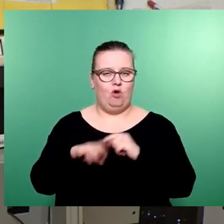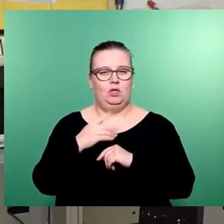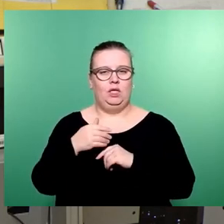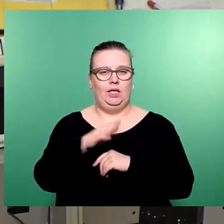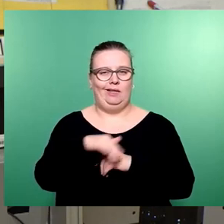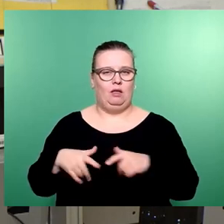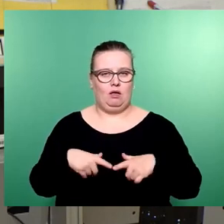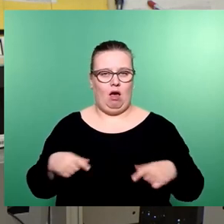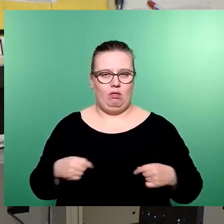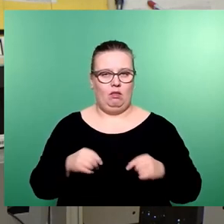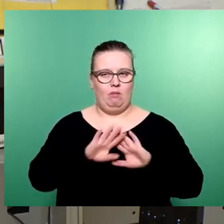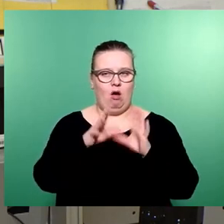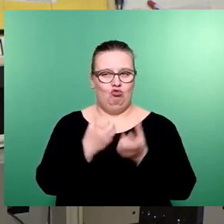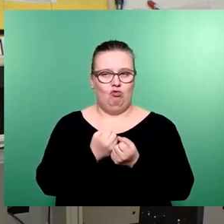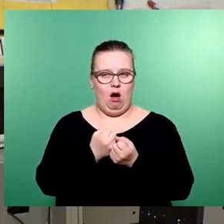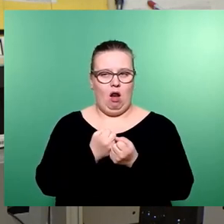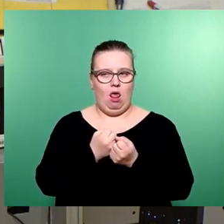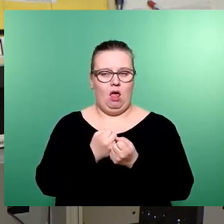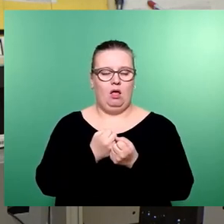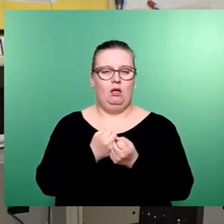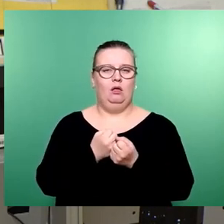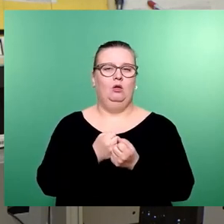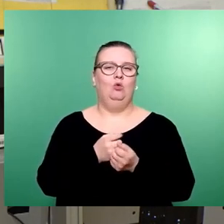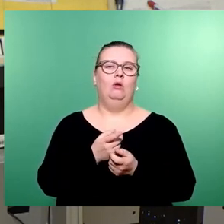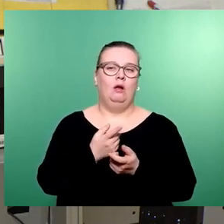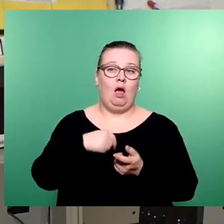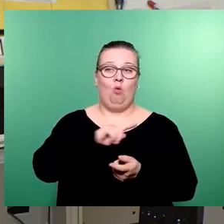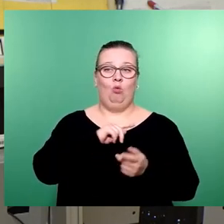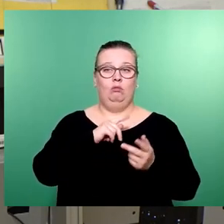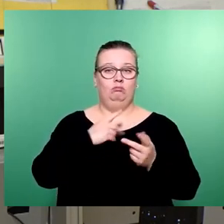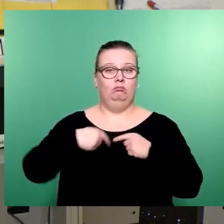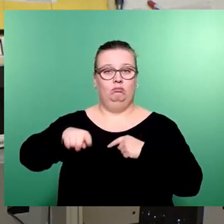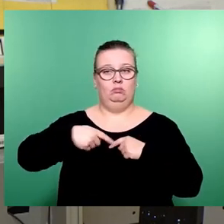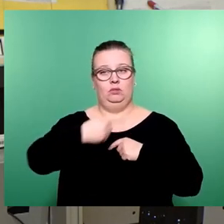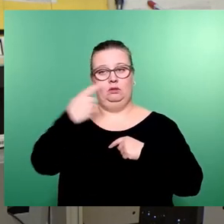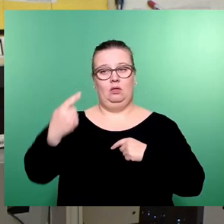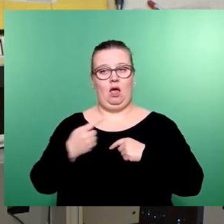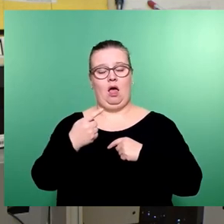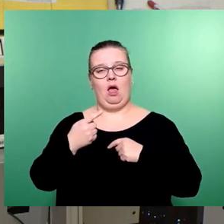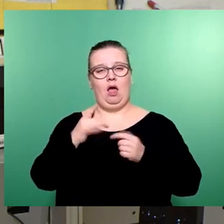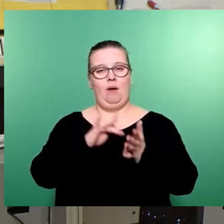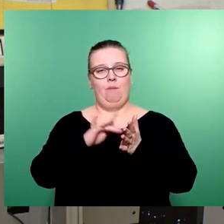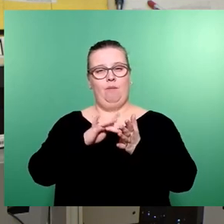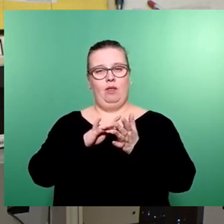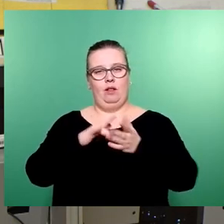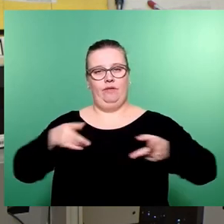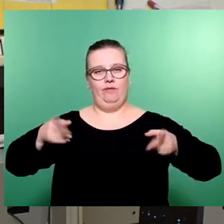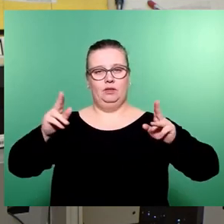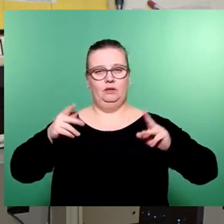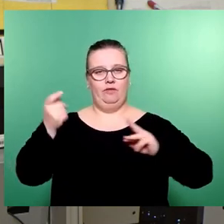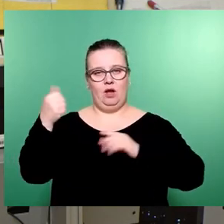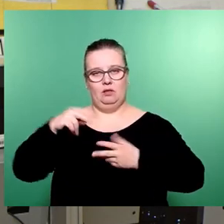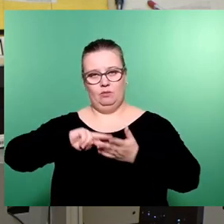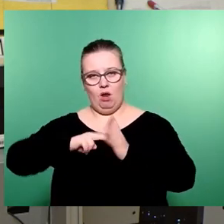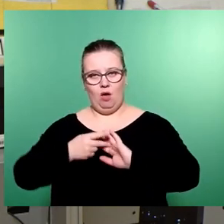Und es ist ja auch so, dass wir in den Folgejahren der mittelfristigen Finanzplanung, wenn Sie genau lesen könnten, da waren wir mehrere,